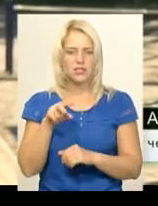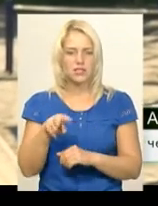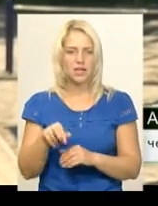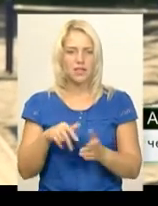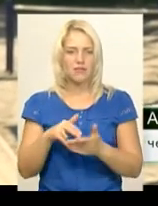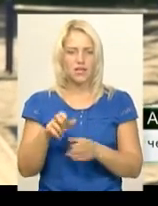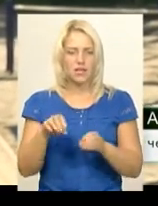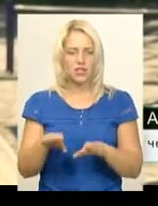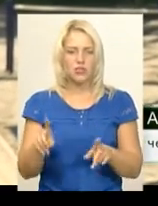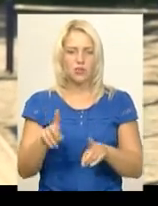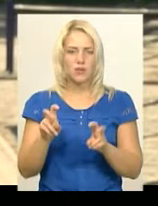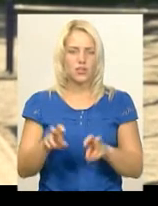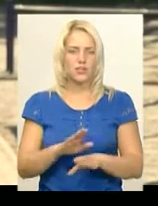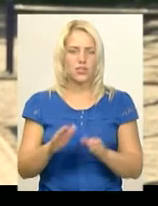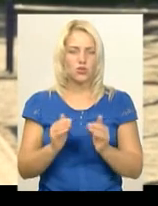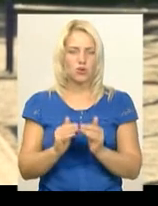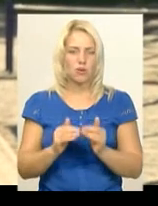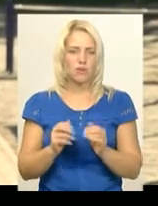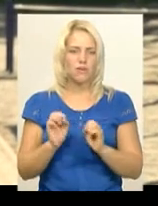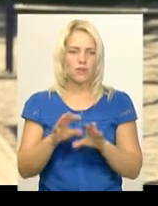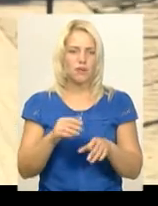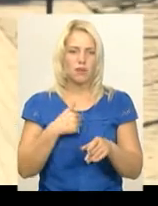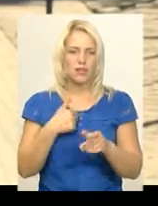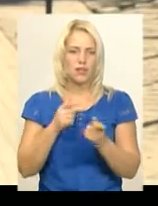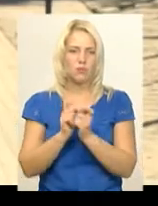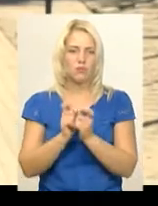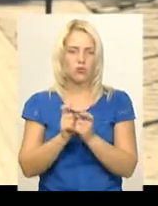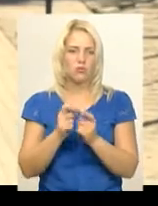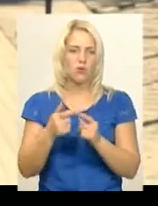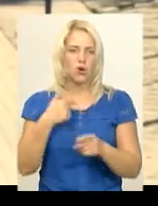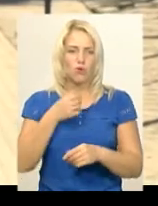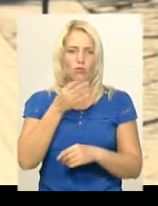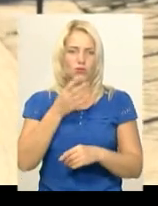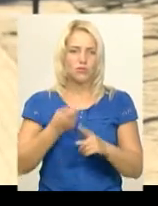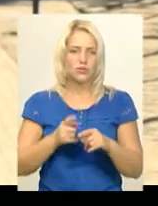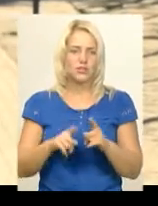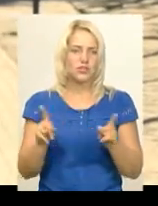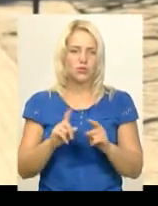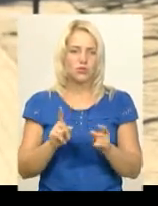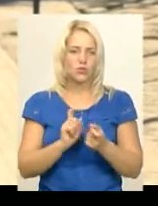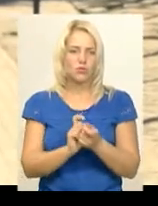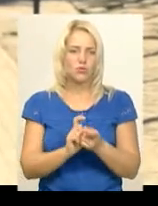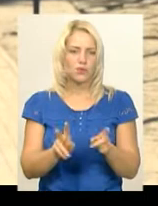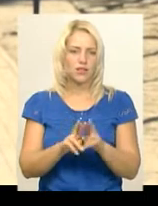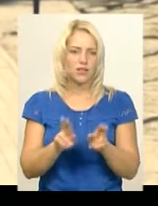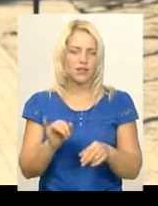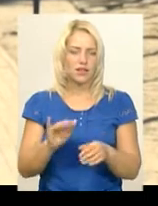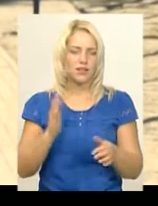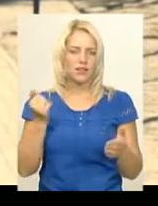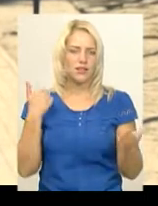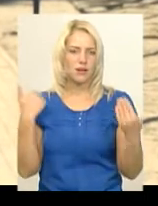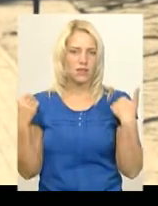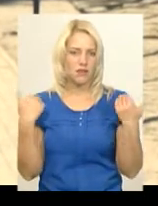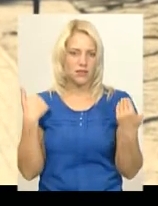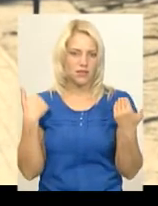і вирішив, щоб я не сиділа вдома віддати мене на боротьбу. Подобається тим, що боротьба так само, як і гімнастика,